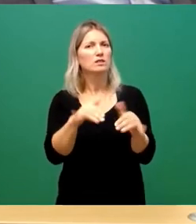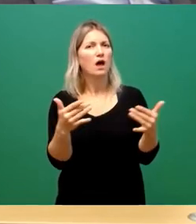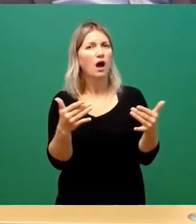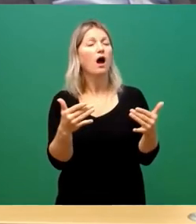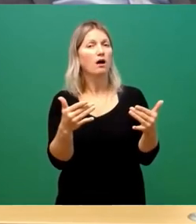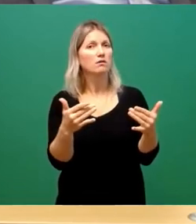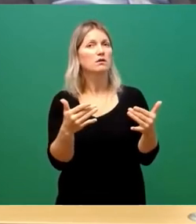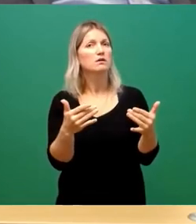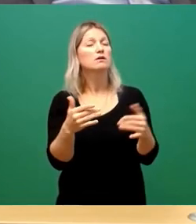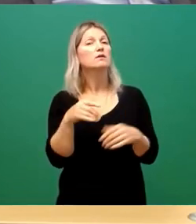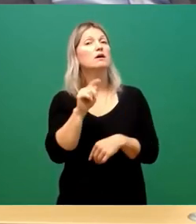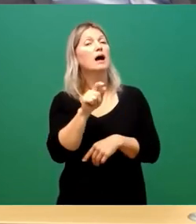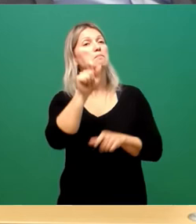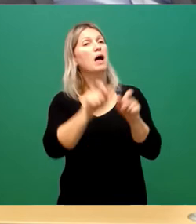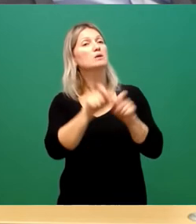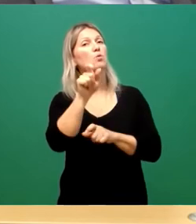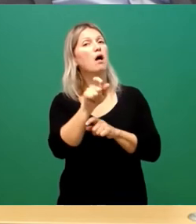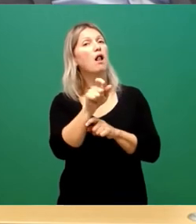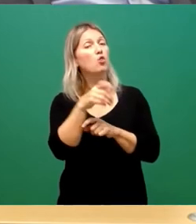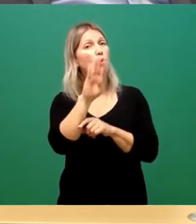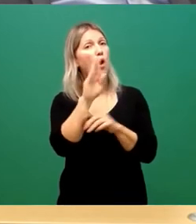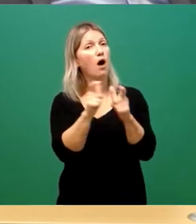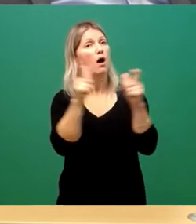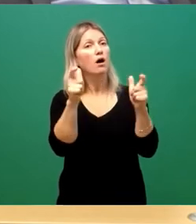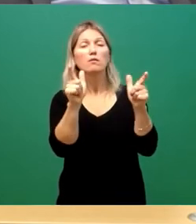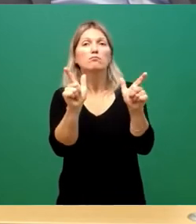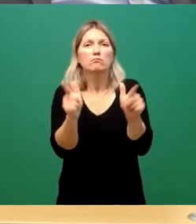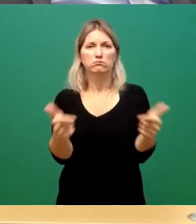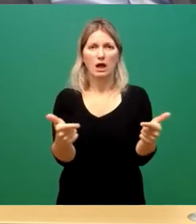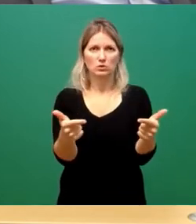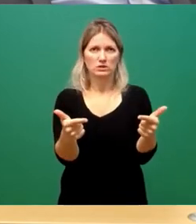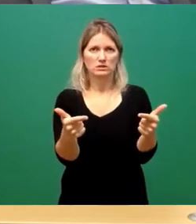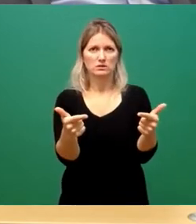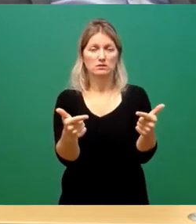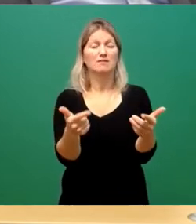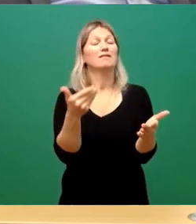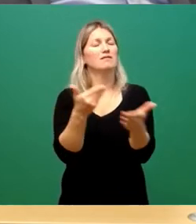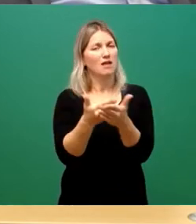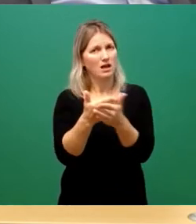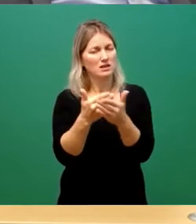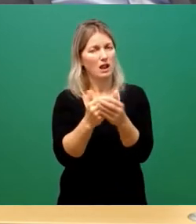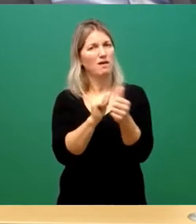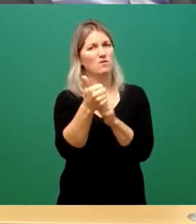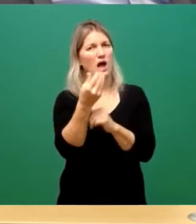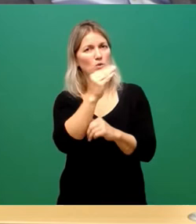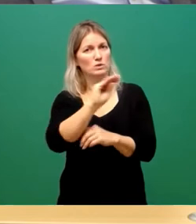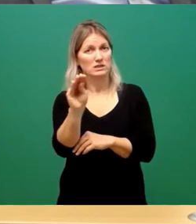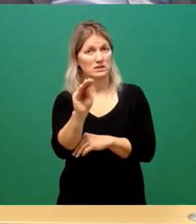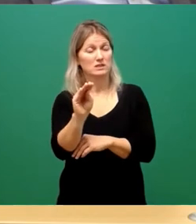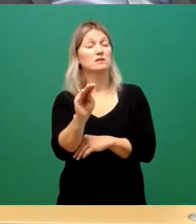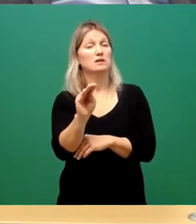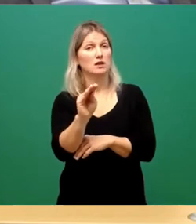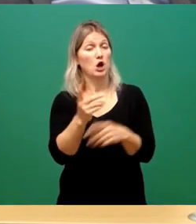des Personaltableaus vorzunehmen. Und deswegen habe ich Ihnen avisiert, sollte die Beschlussfassung jetzt